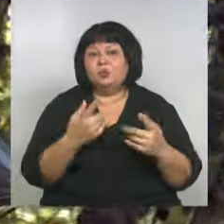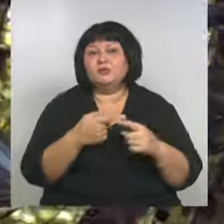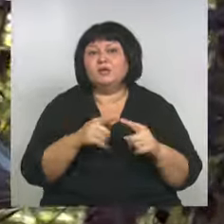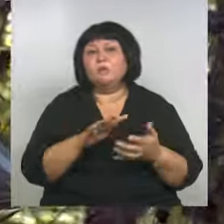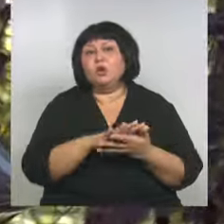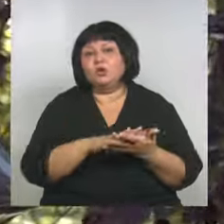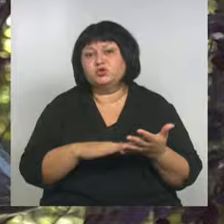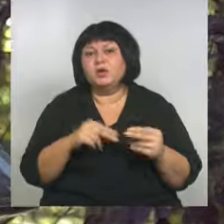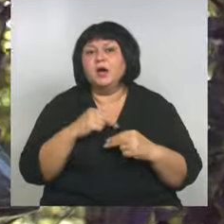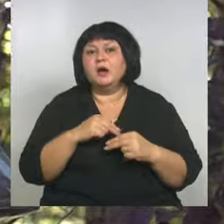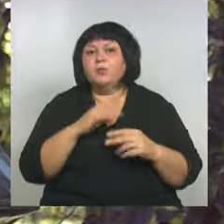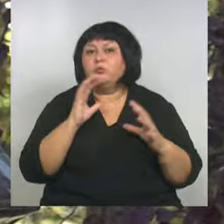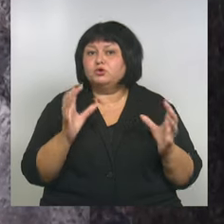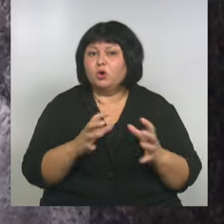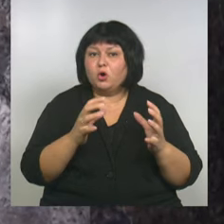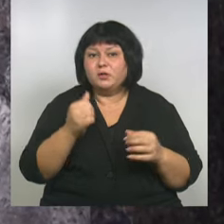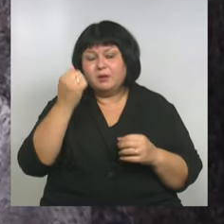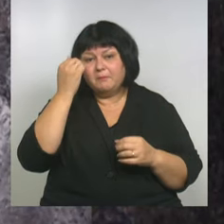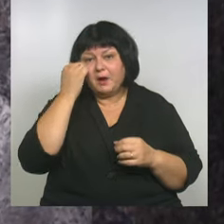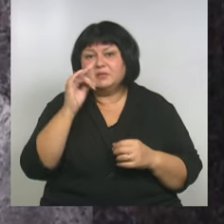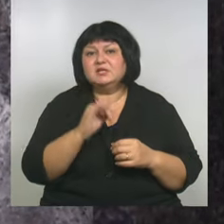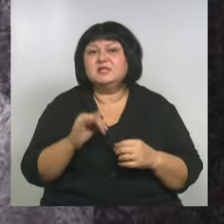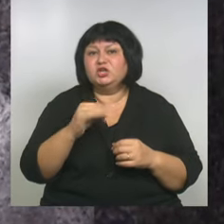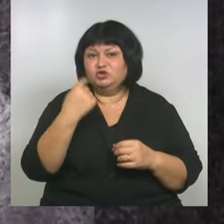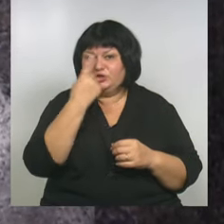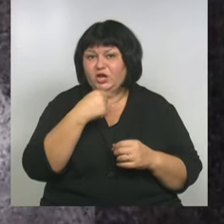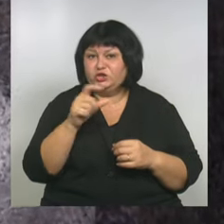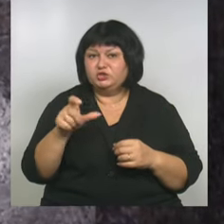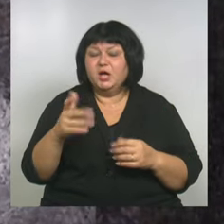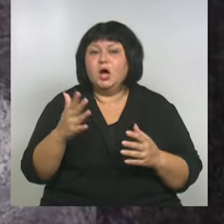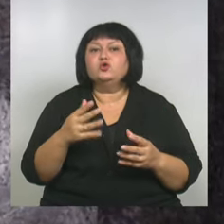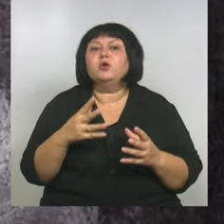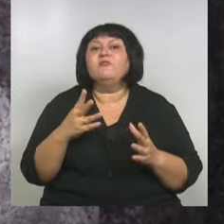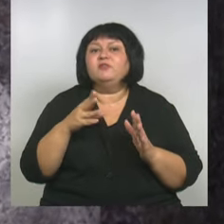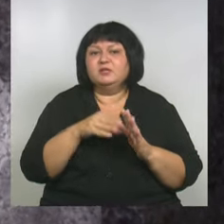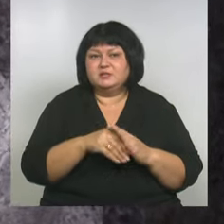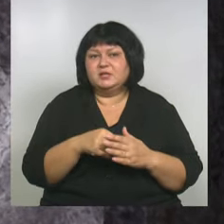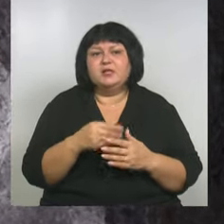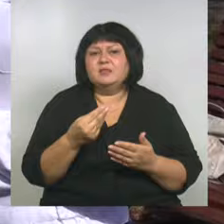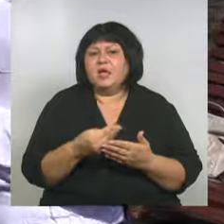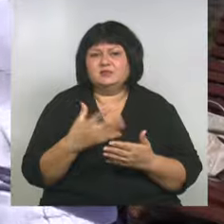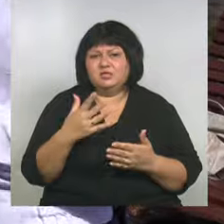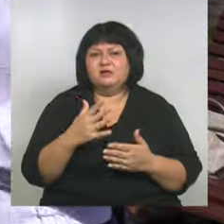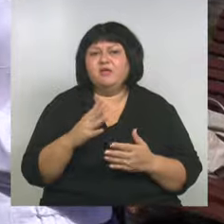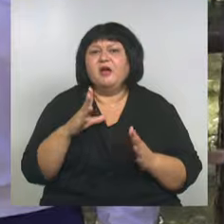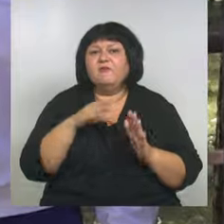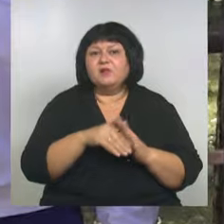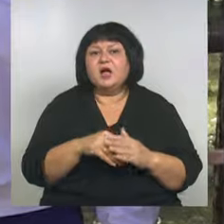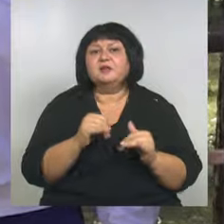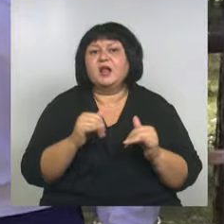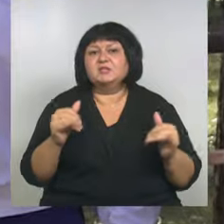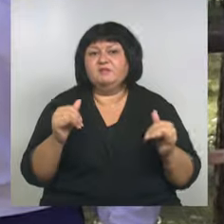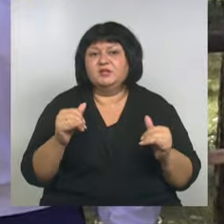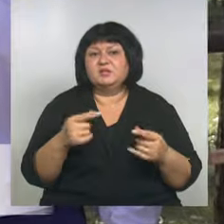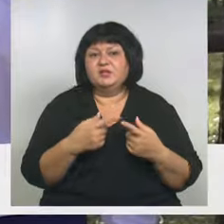продолжение работы по сохранению памяти об исторических личностях, которые внесли неоценимый вклад в развитие ведомства. Кто,